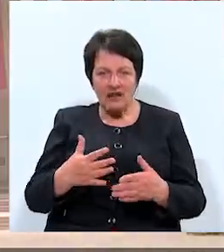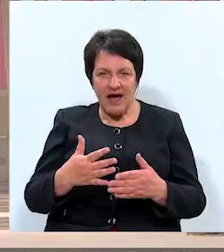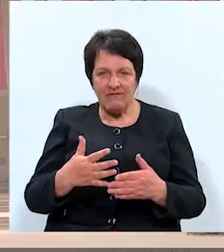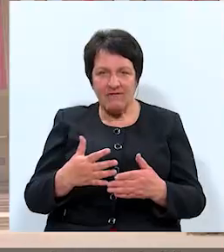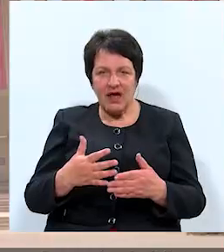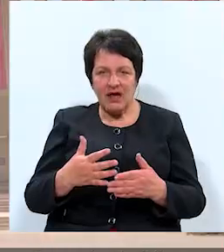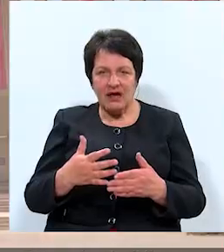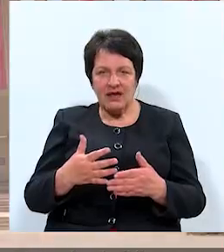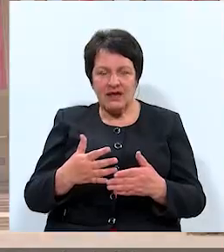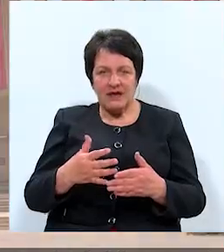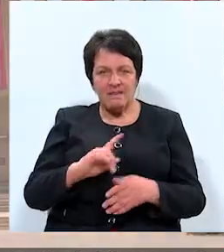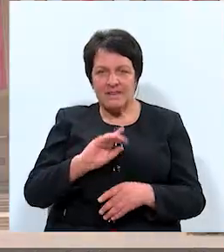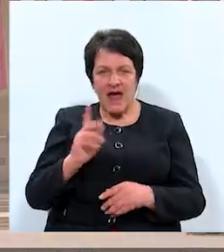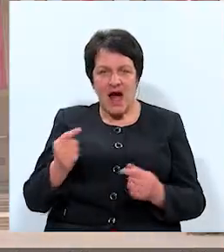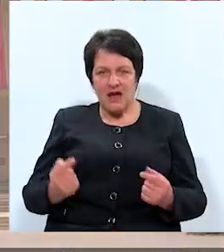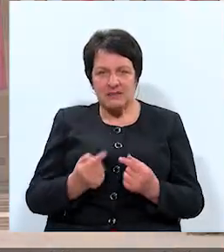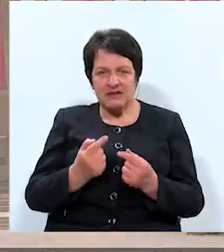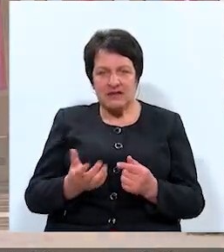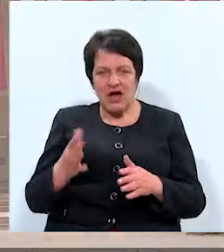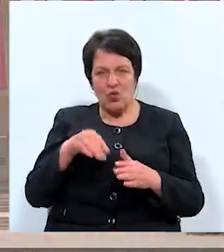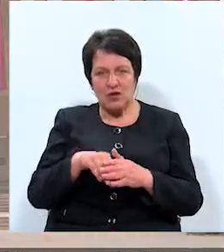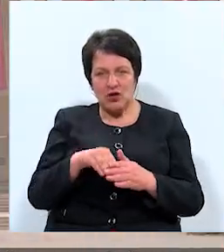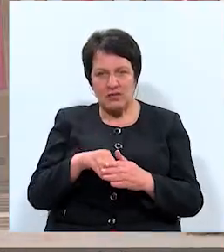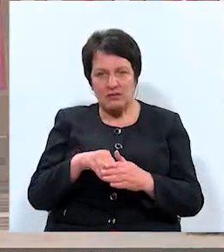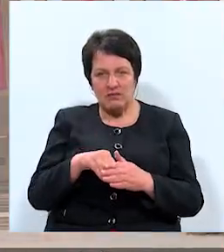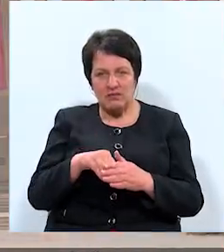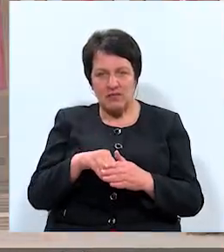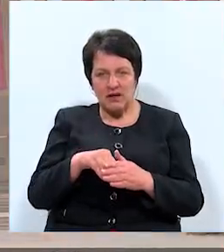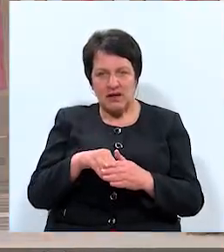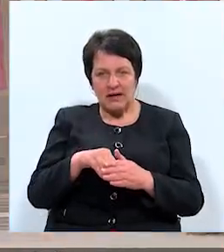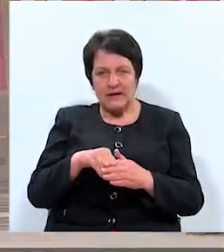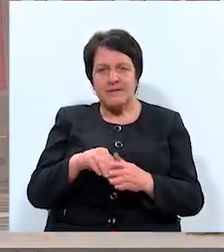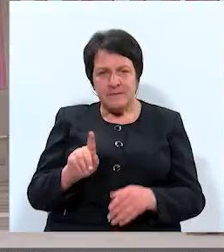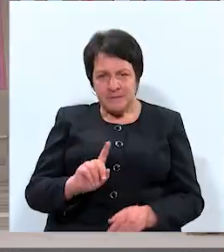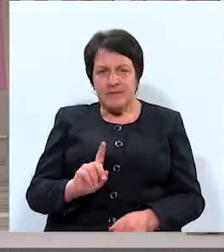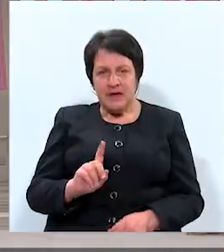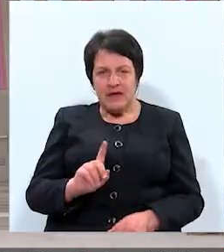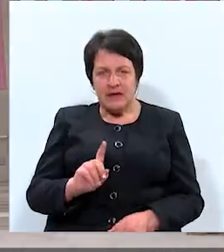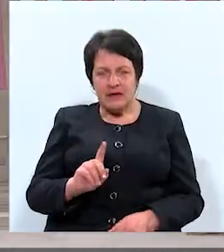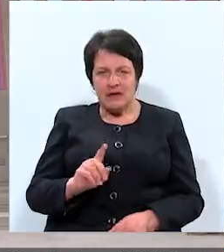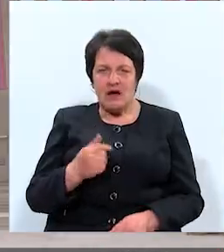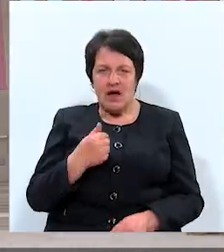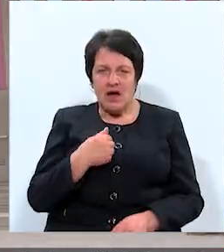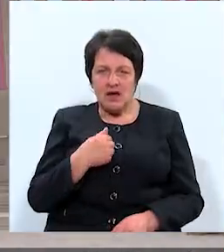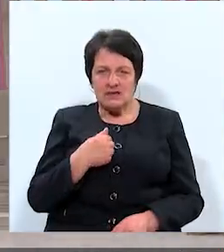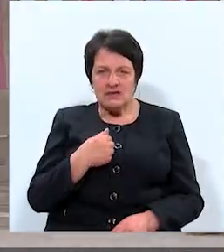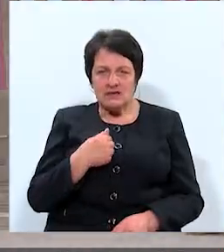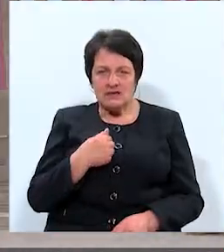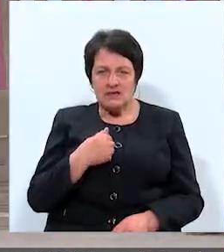neatbilst ieguldījumiem. Piemēram? ir. Es pieņemsim,